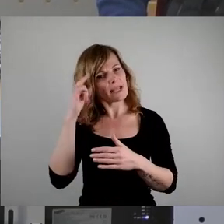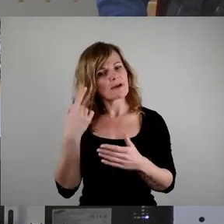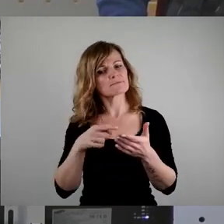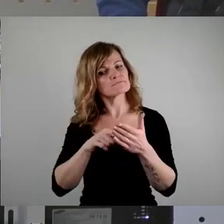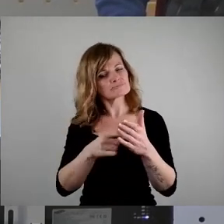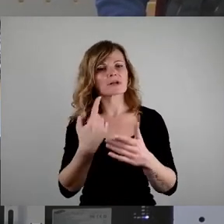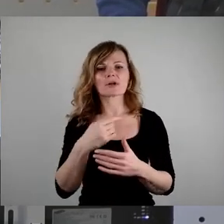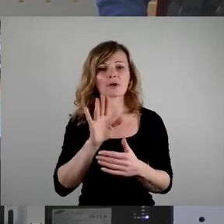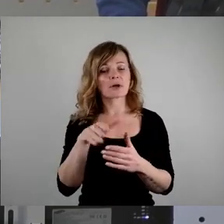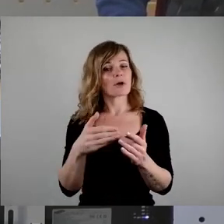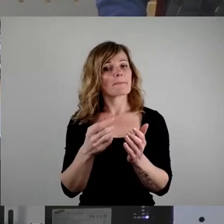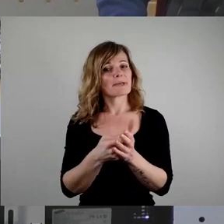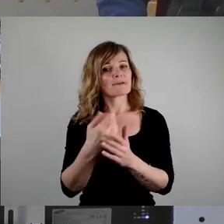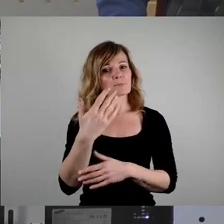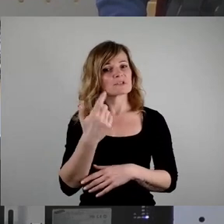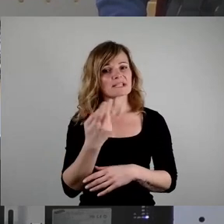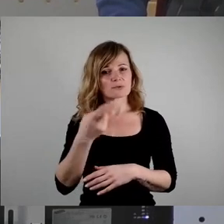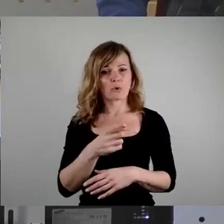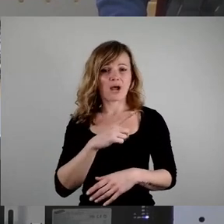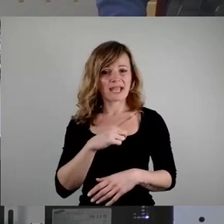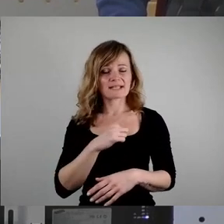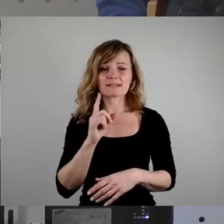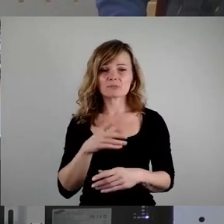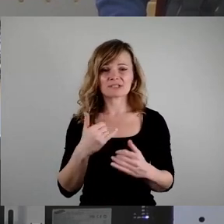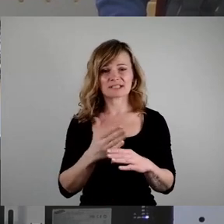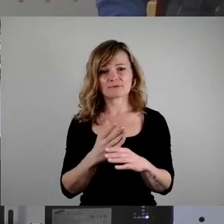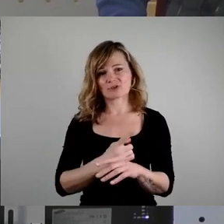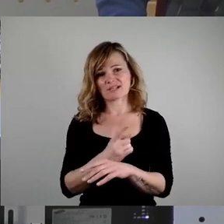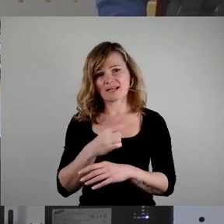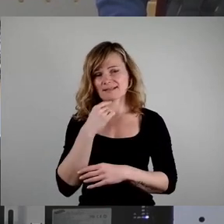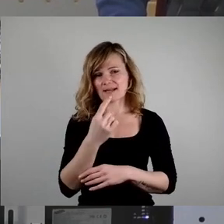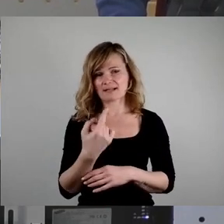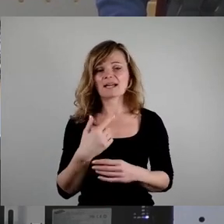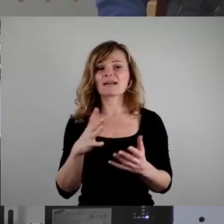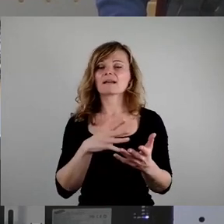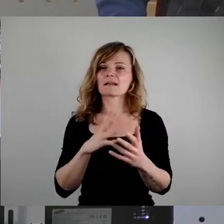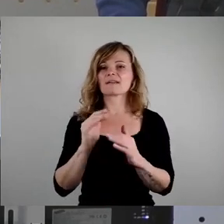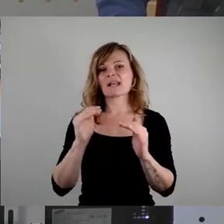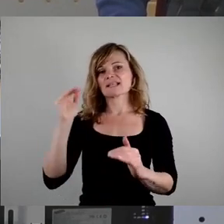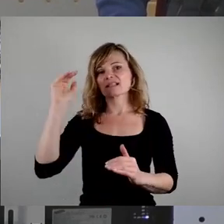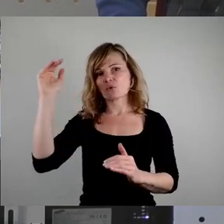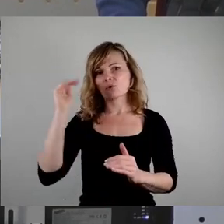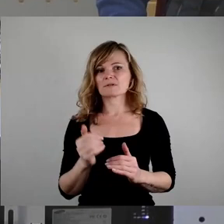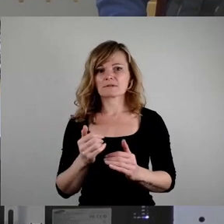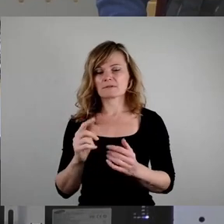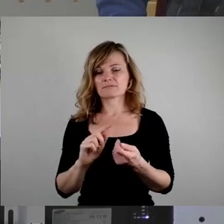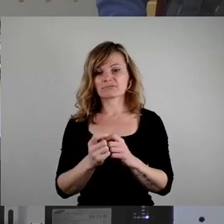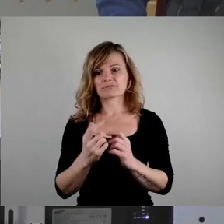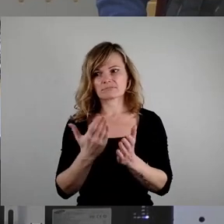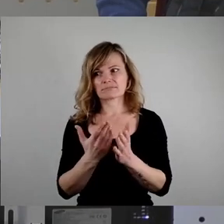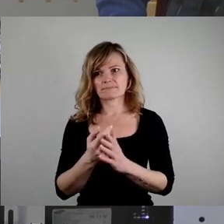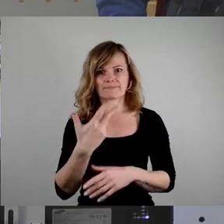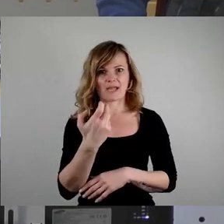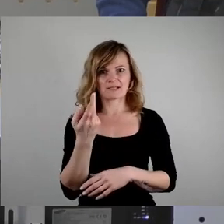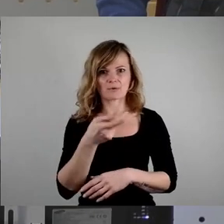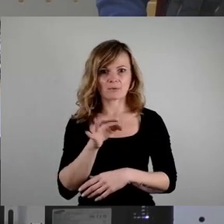Betrag 25 Euro. Eigentlich müssten wir in der Zwischenzeit auch in der Inflationsbereich nicht 30 Euro pro Einwohner für